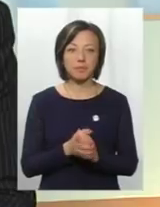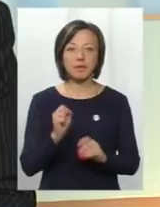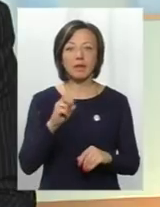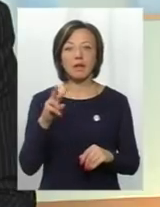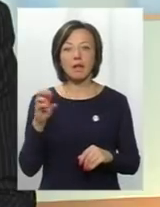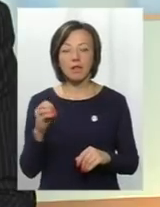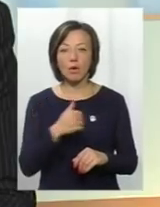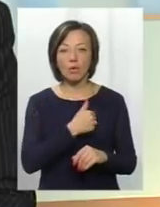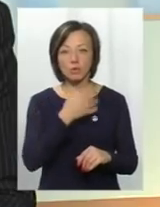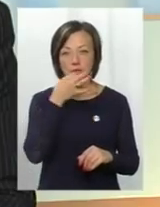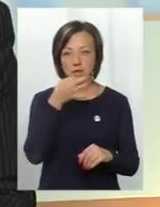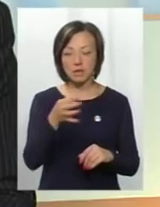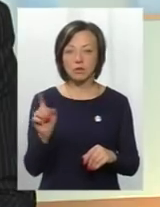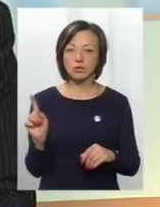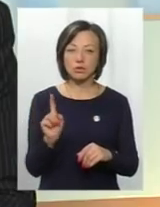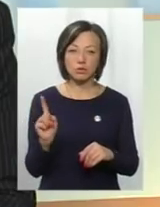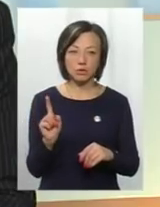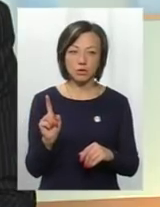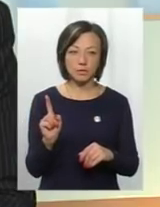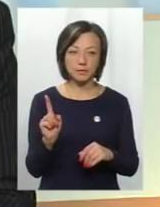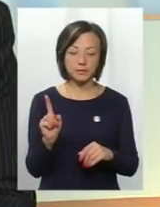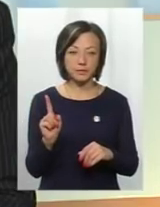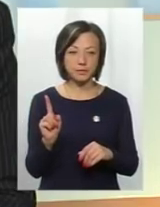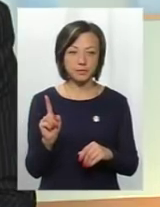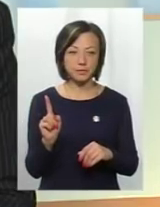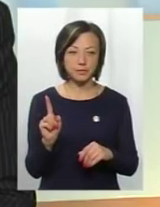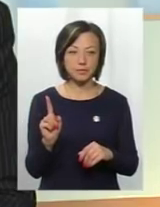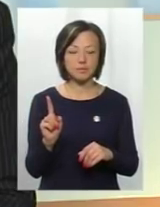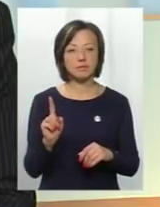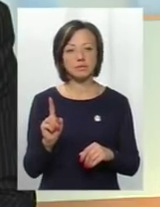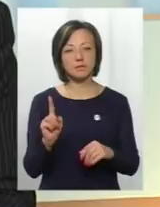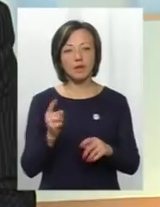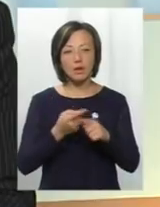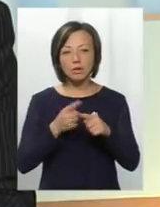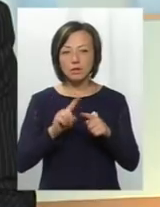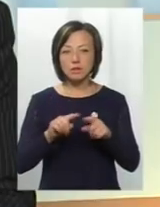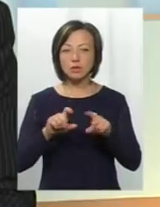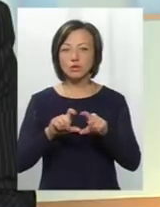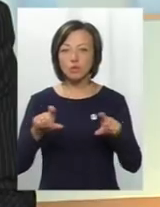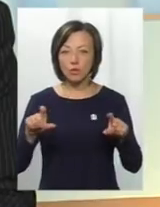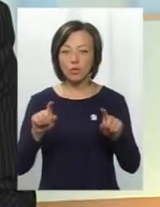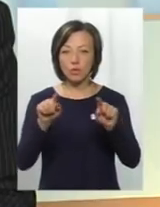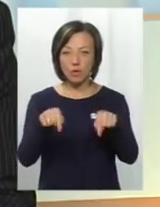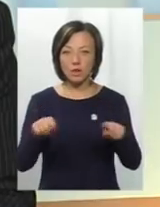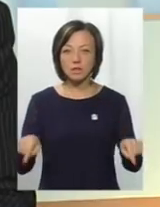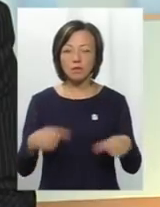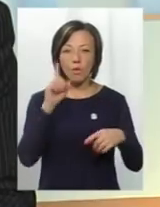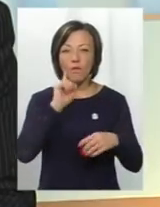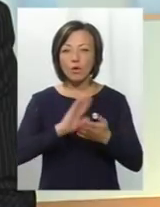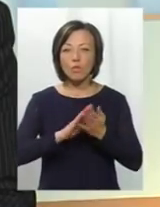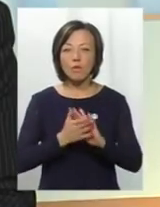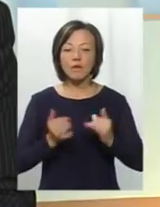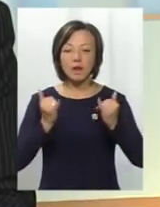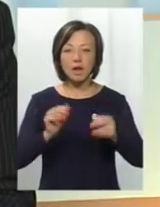разом з тим хочу зауважити, що, власне, у цій школі створені комфортні умови для